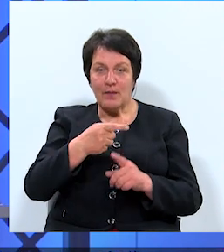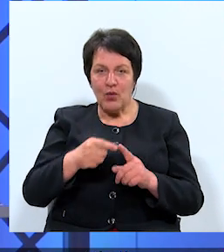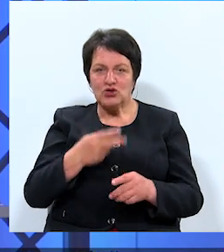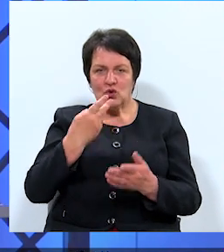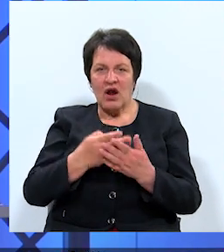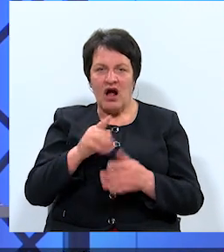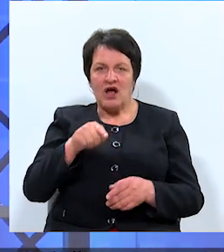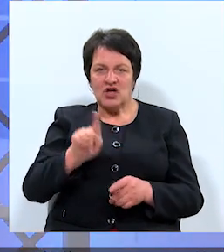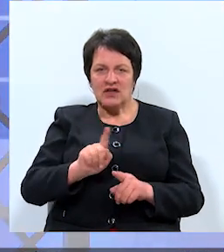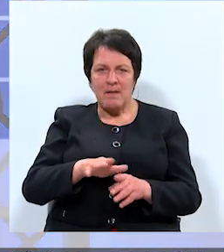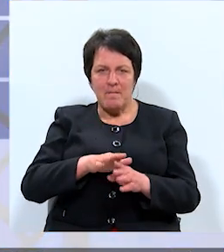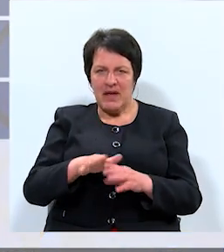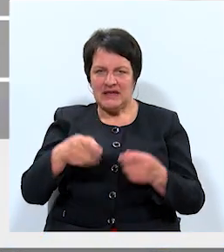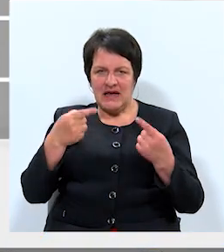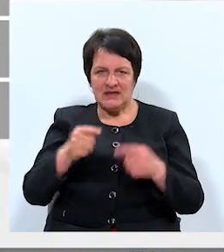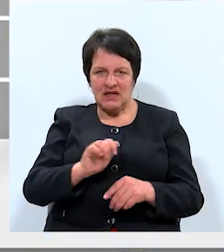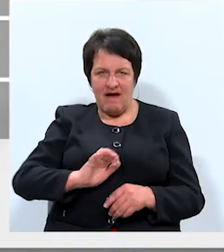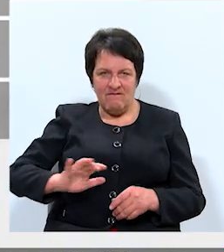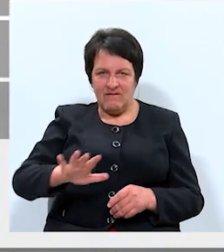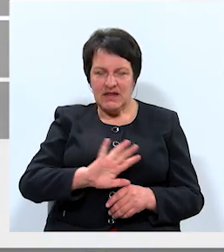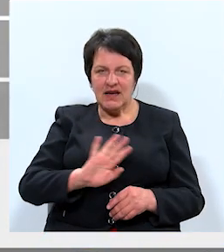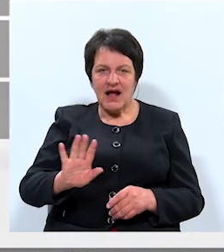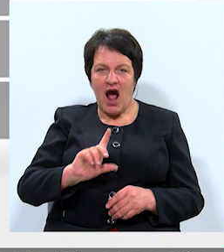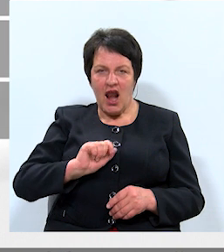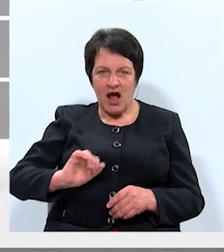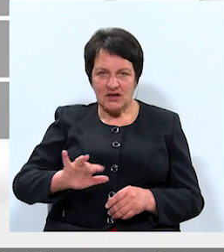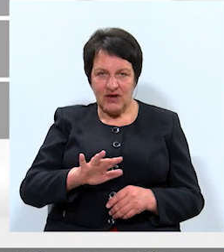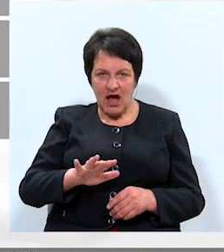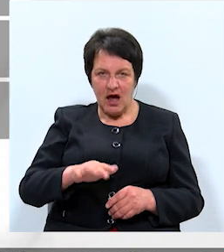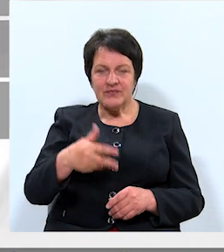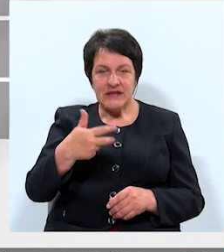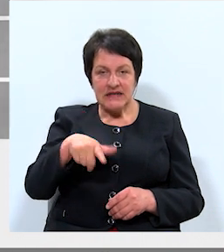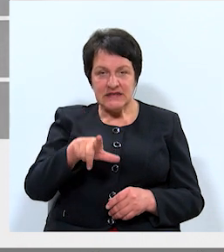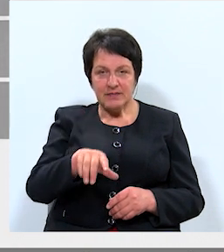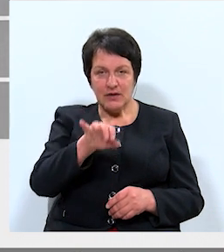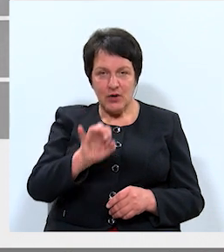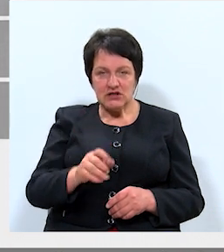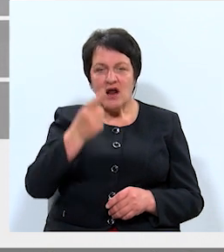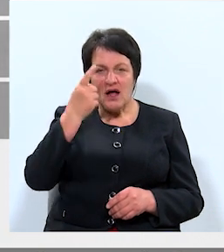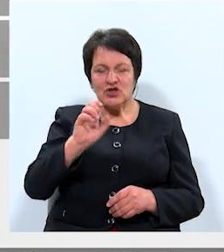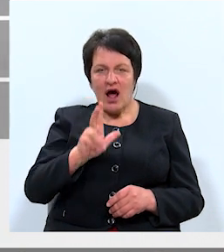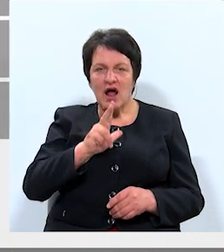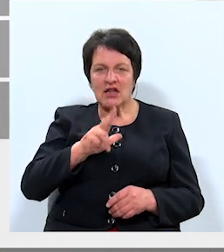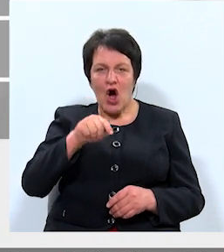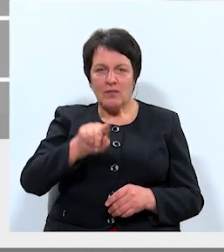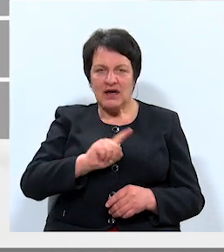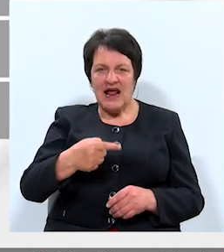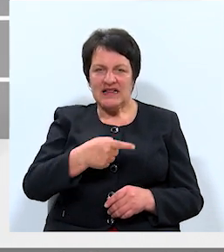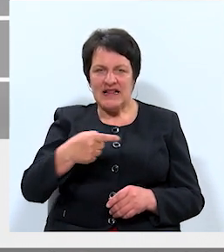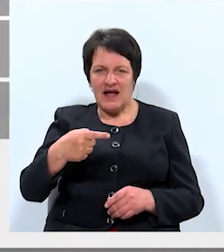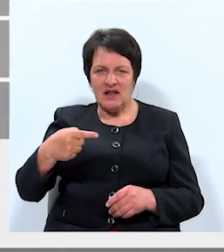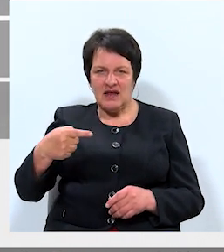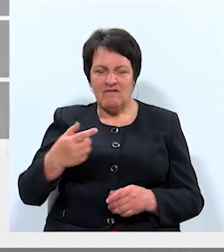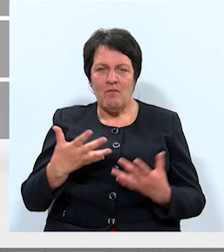norādījuši, ka šeit ir pilnīgi citādāka vide nekā citur Latvijā. 37% atzinuši, ka Daugavpilī ir negatīva